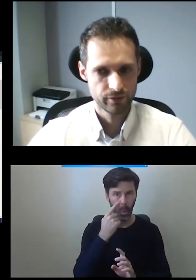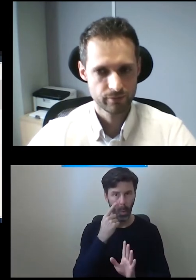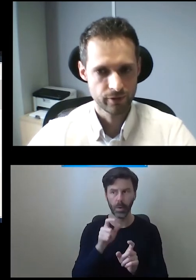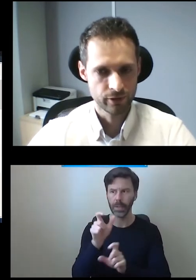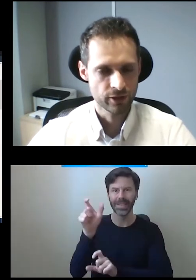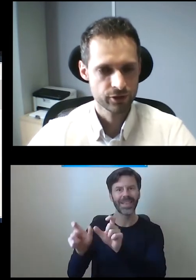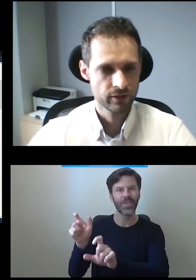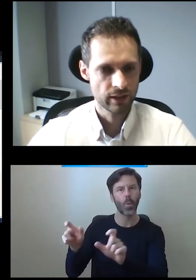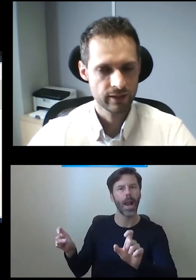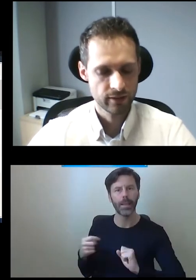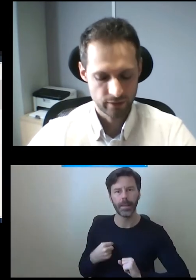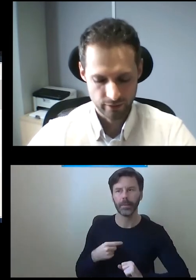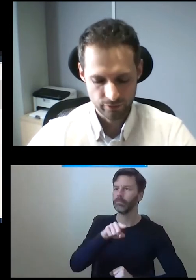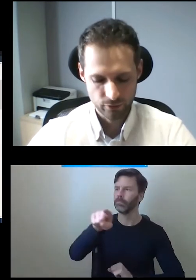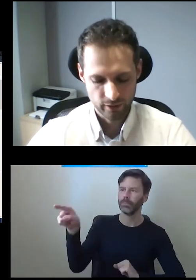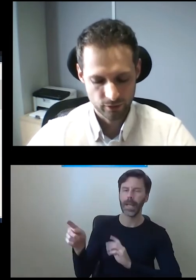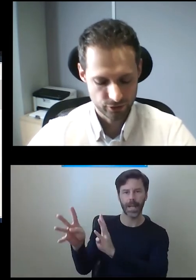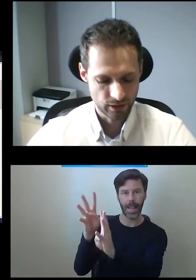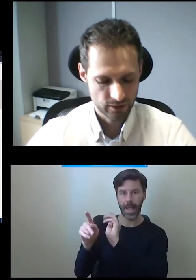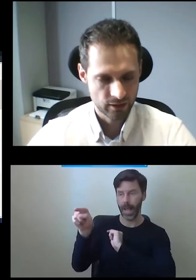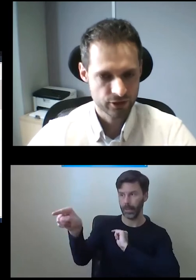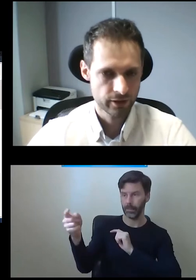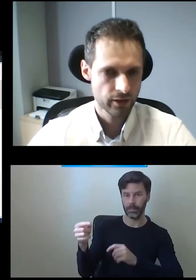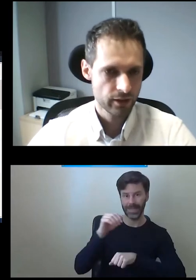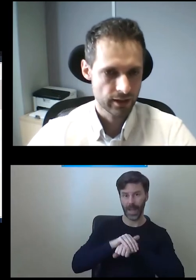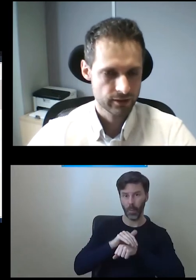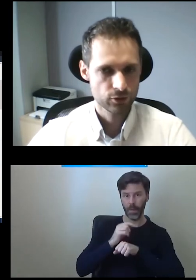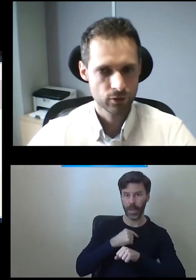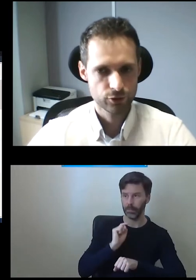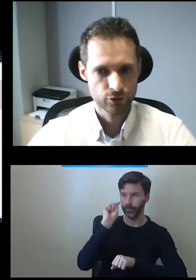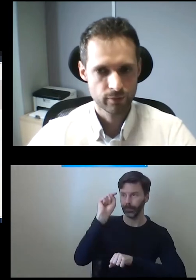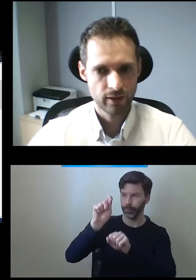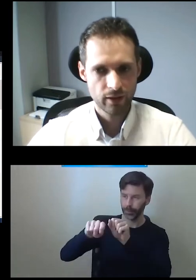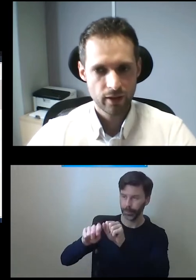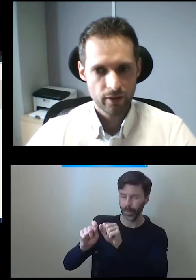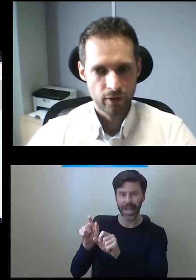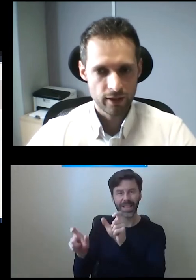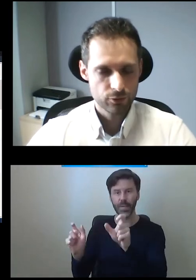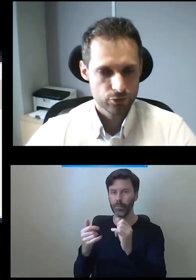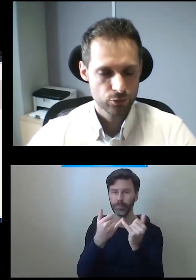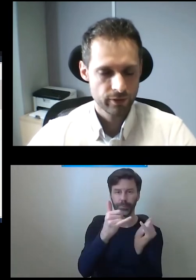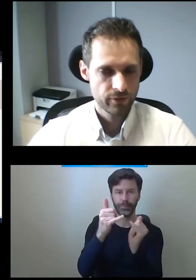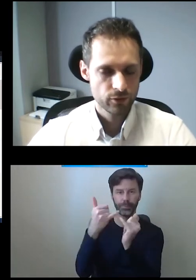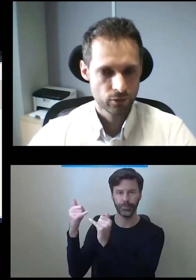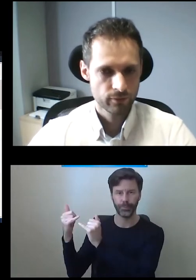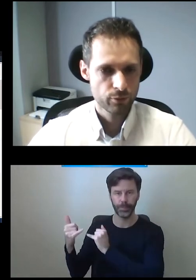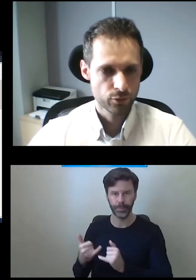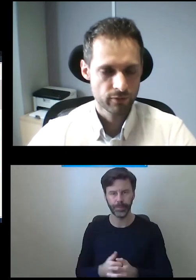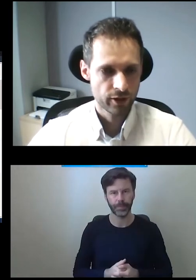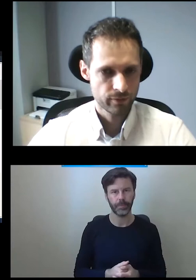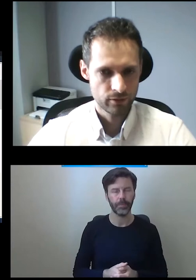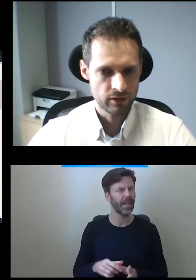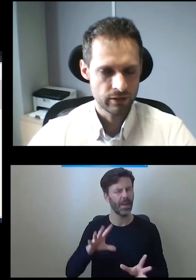i dostarczyć windy dla klienta indywidualnego, czyli dla każdej klatki schodowej jest osobna. No ale już sumę wind, którą